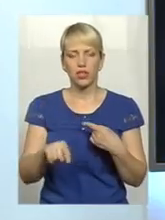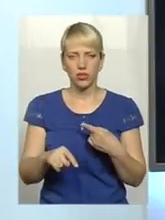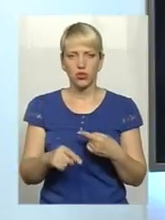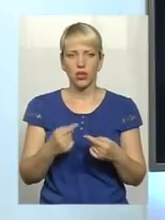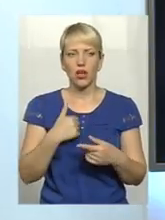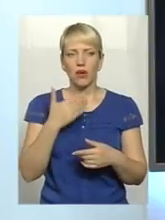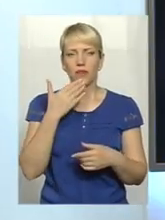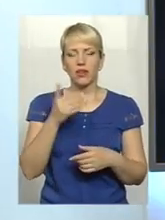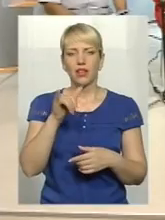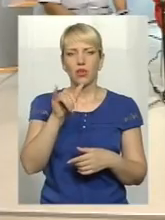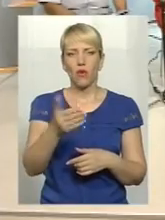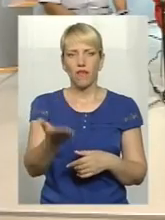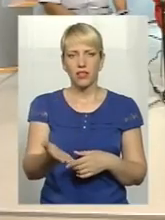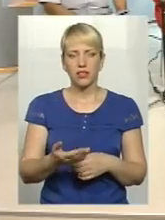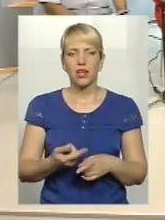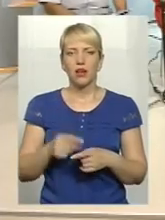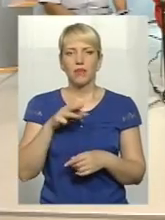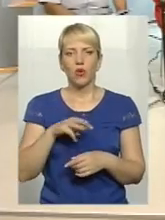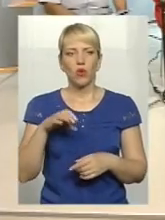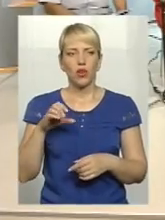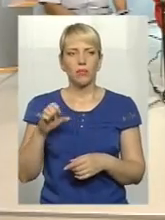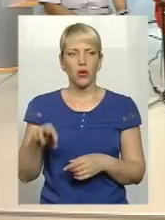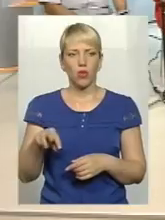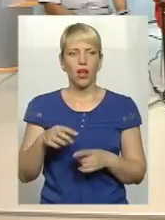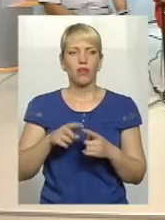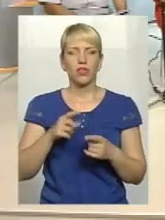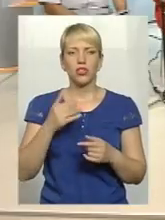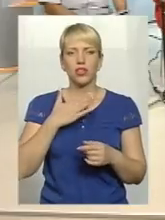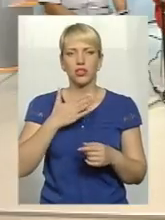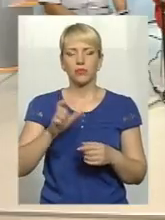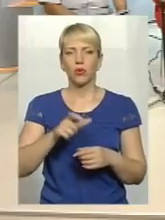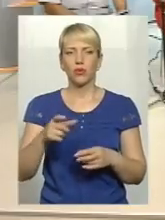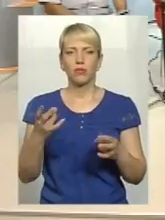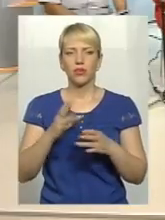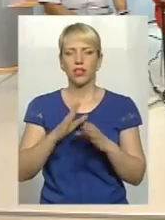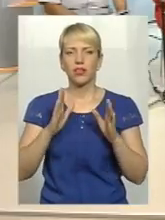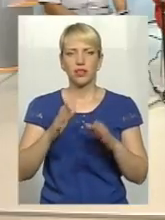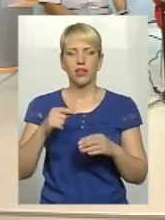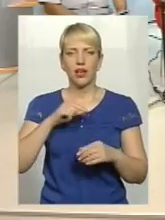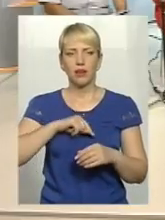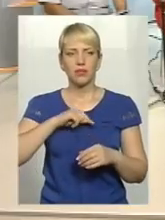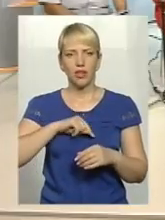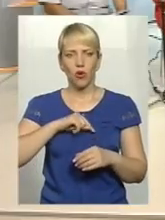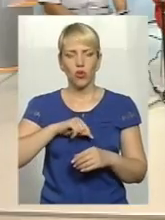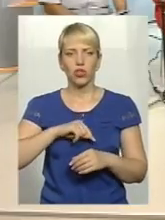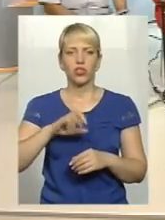Миколаївича. Нашим воїнам потрібна не тільки психологічна адаптація, а ще й медична